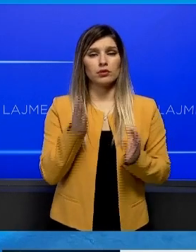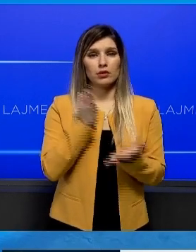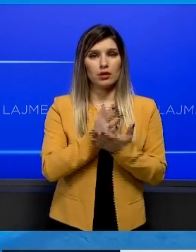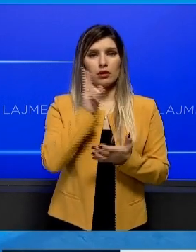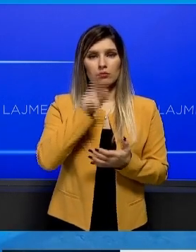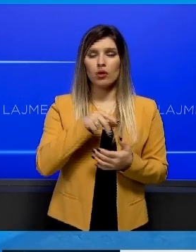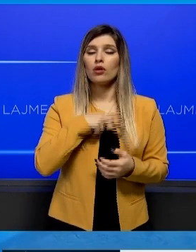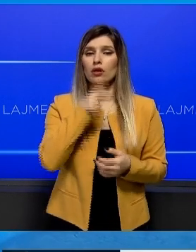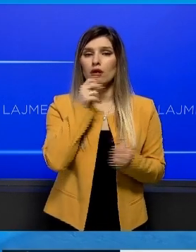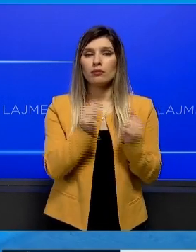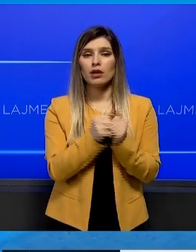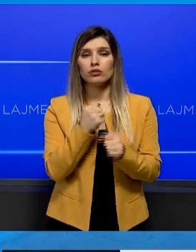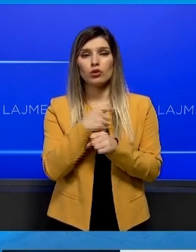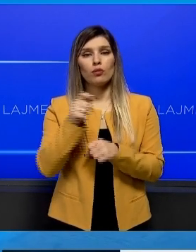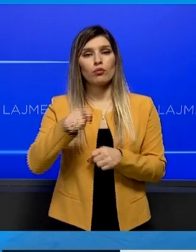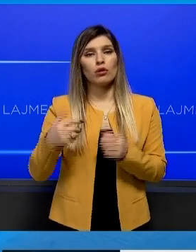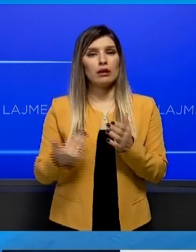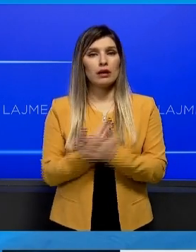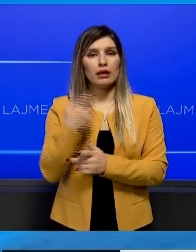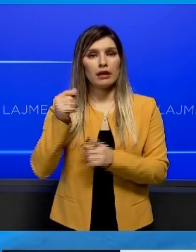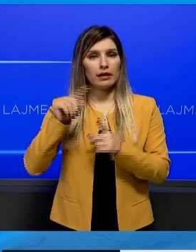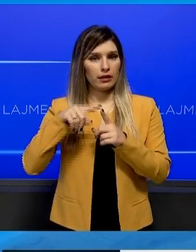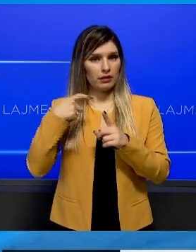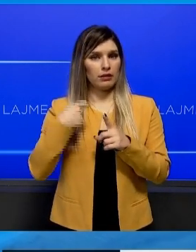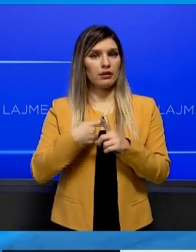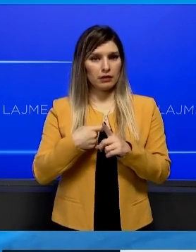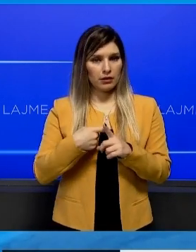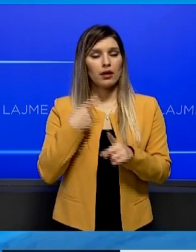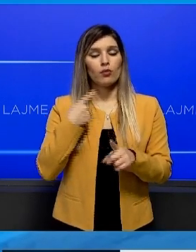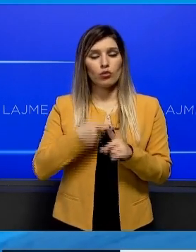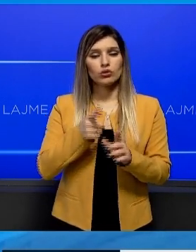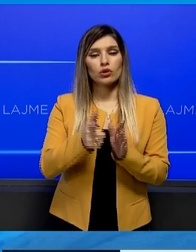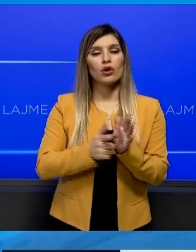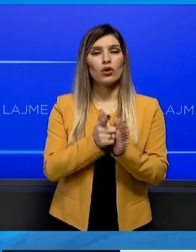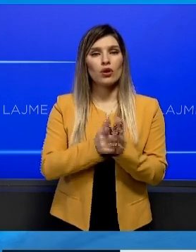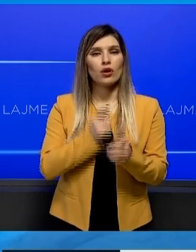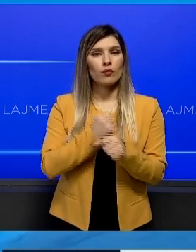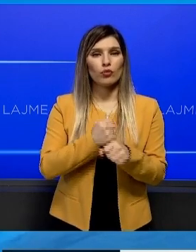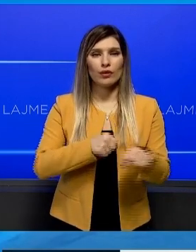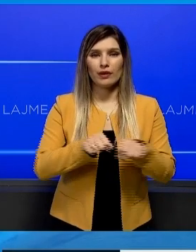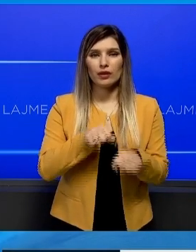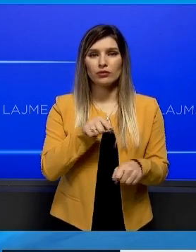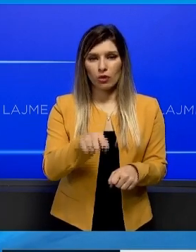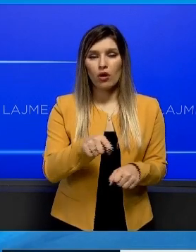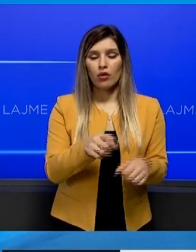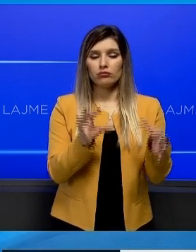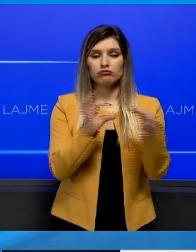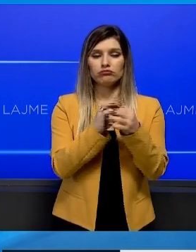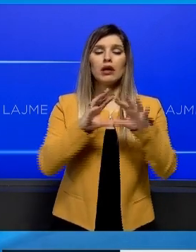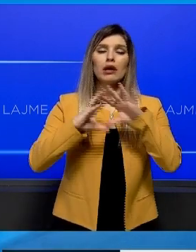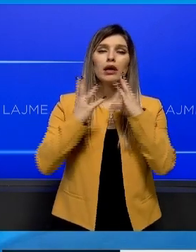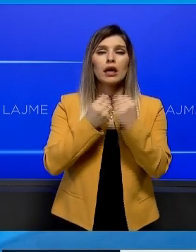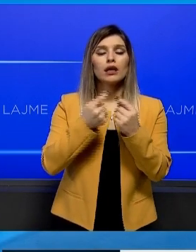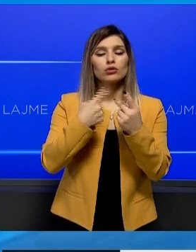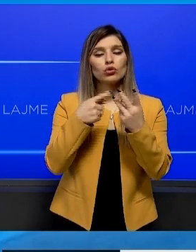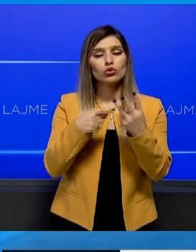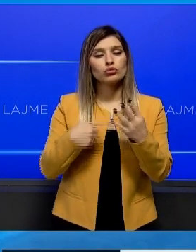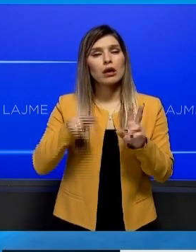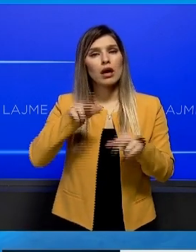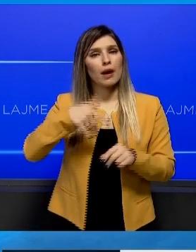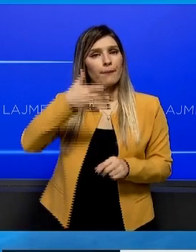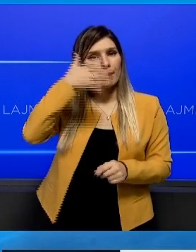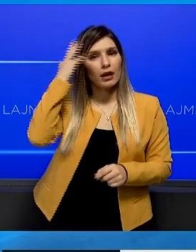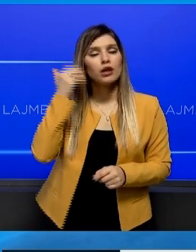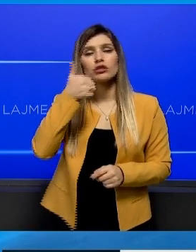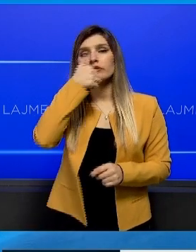bashkëpunuar me bordin e rritë të rrëtëkës dhe me ushtruesin e detyre së drejtorit përgjeshëm në adresimin e gjitha shqetsimeve lidhur me